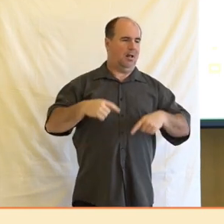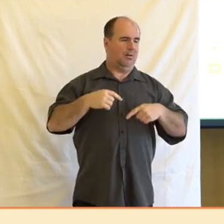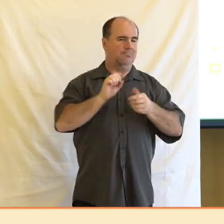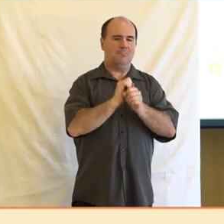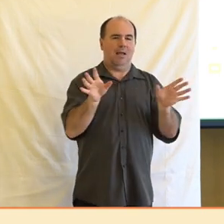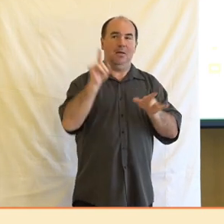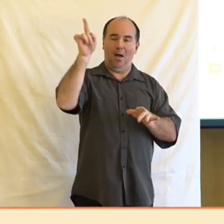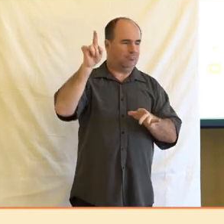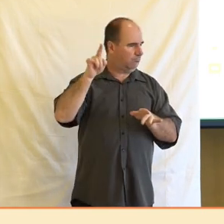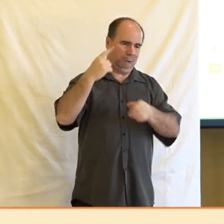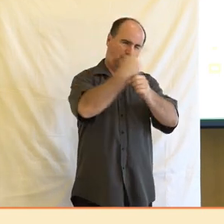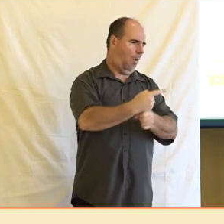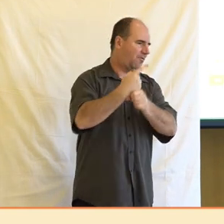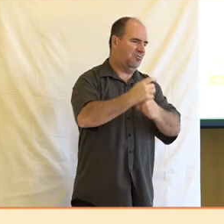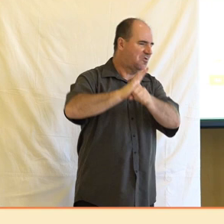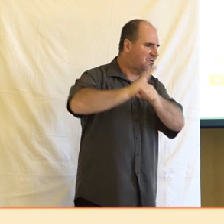z nich.